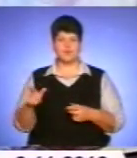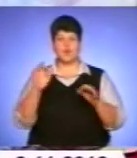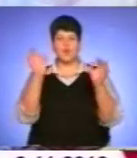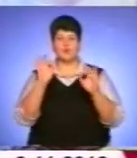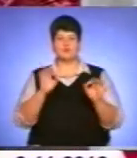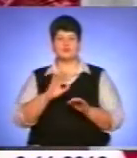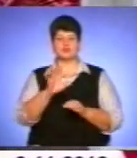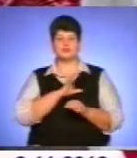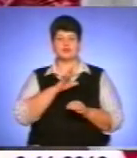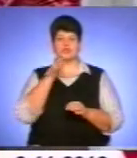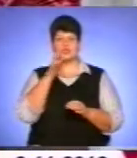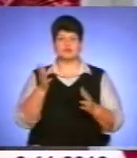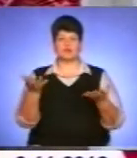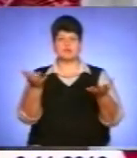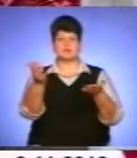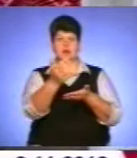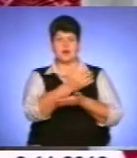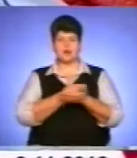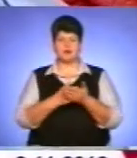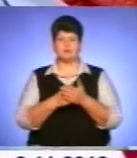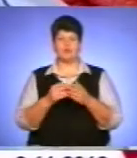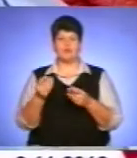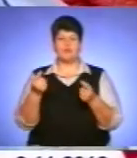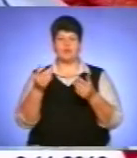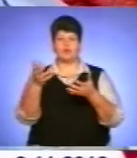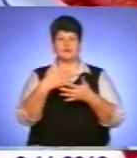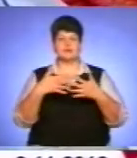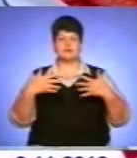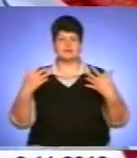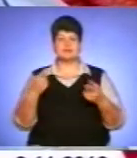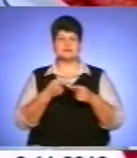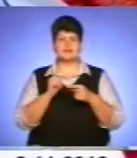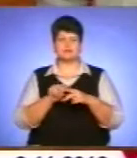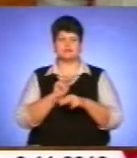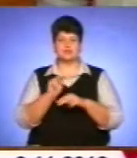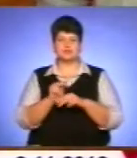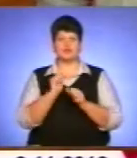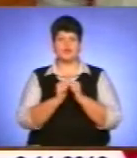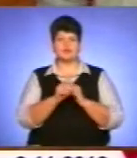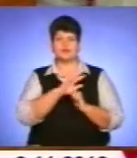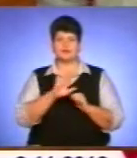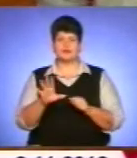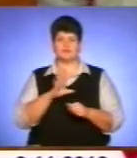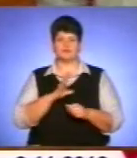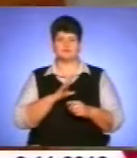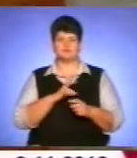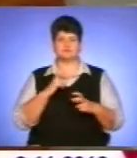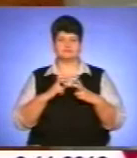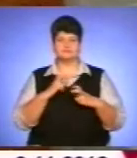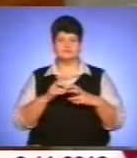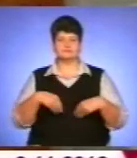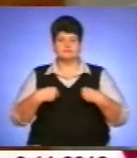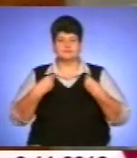час, коли збираємо благословенні Богом плоди. Ця пора року навчає кожного не скупитися на милосердя. І зібравши